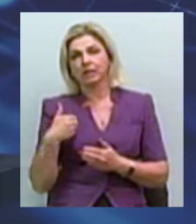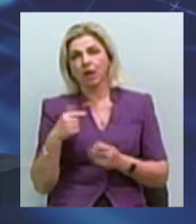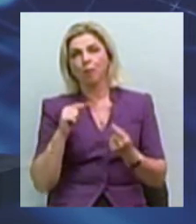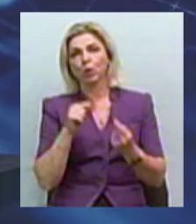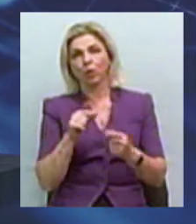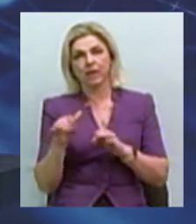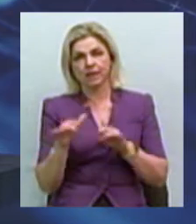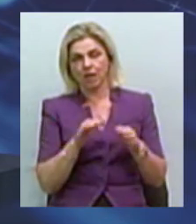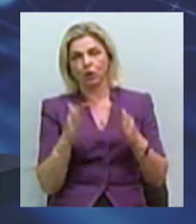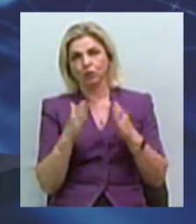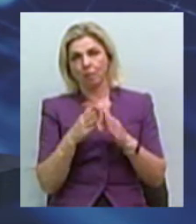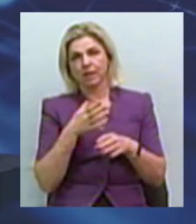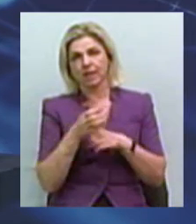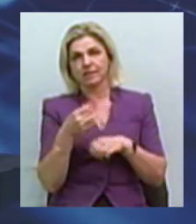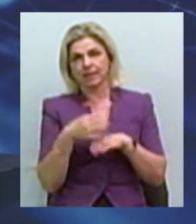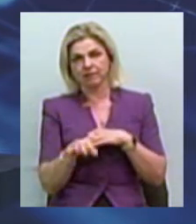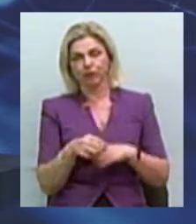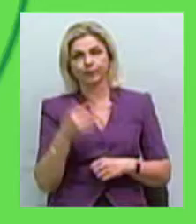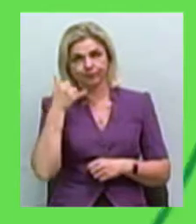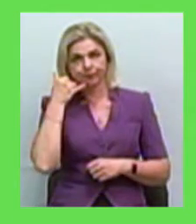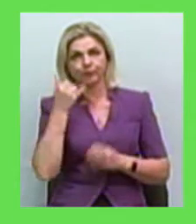домашньому насильству. Прошу.